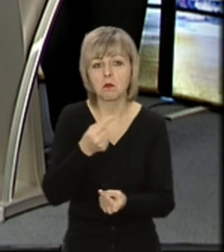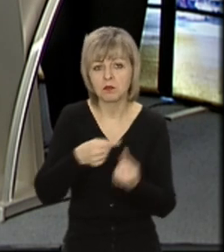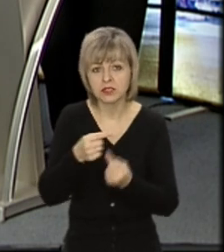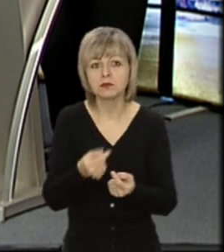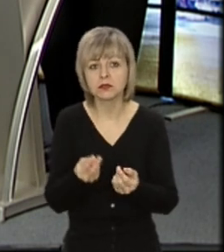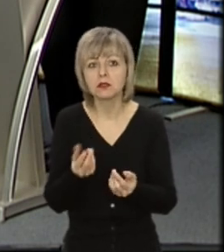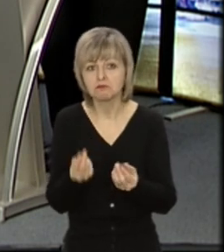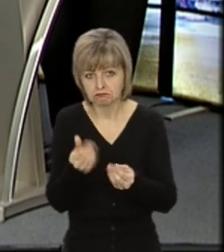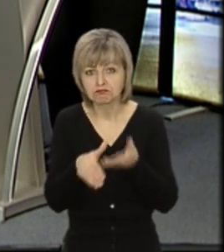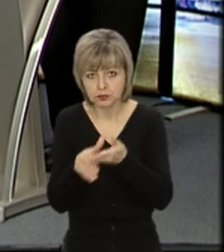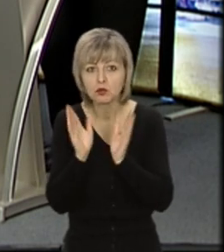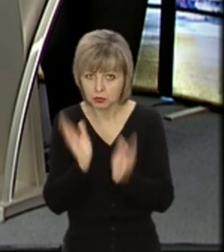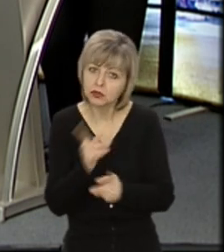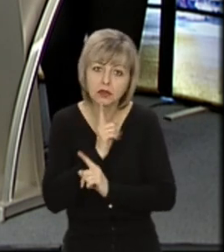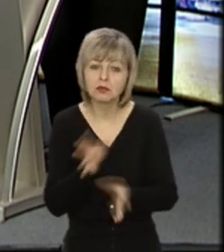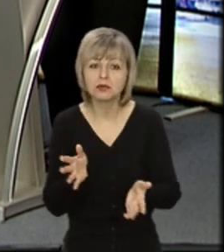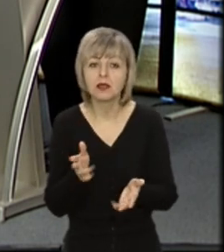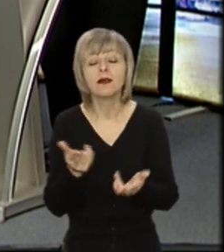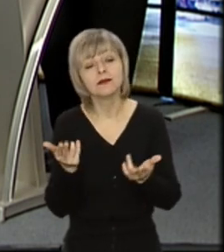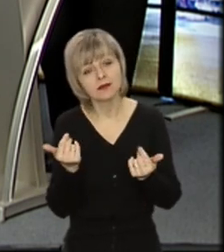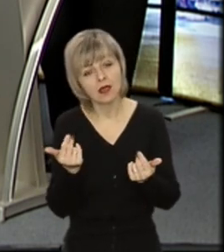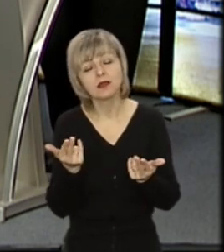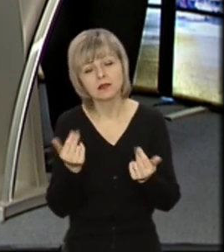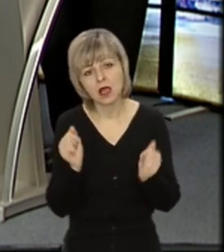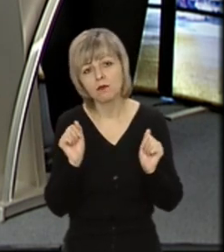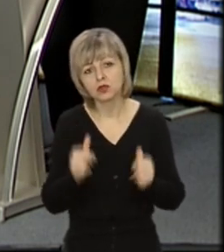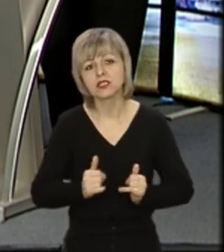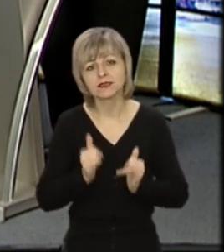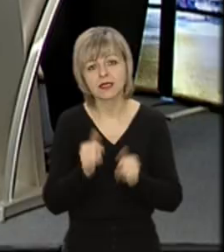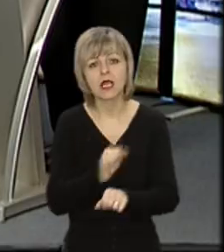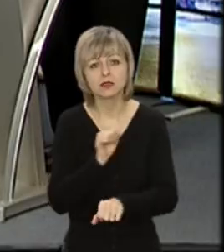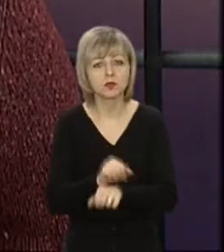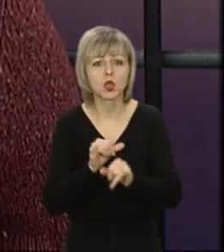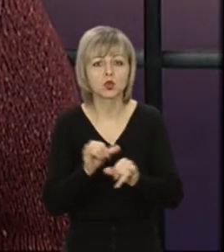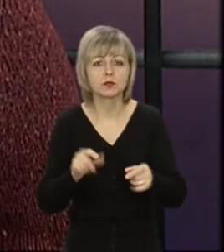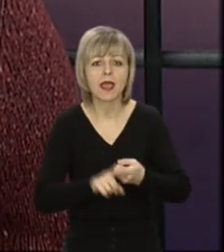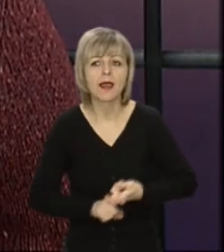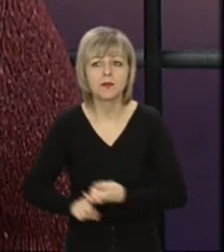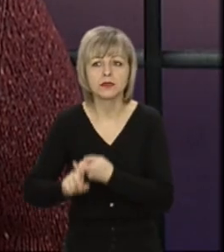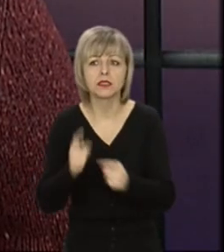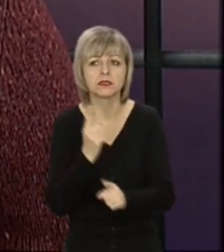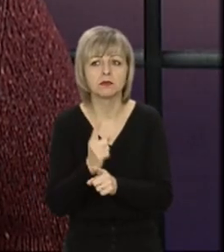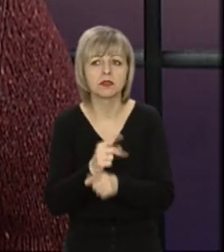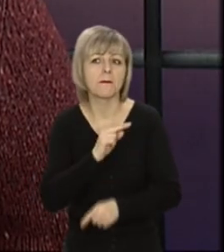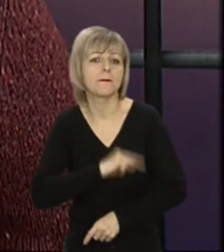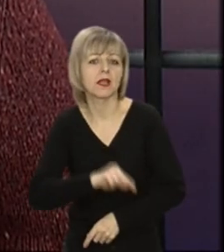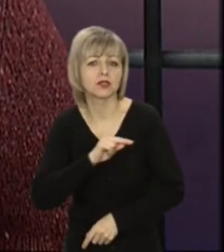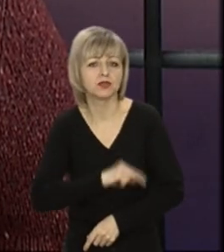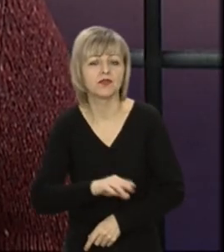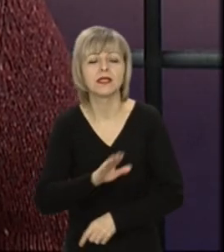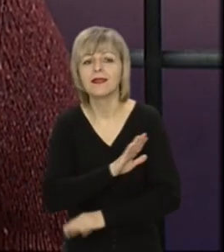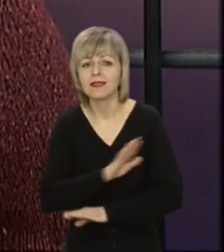підтримку. Питання. Так, звичайно, можна задля зупинення розповсюдження епідемії заборонити працювати